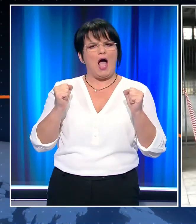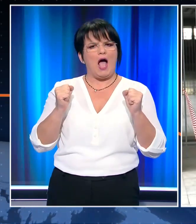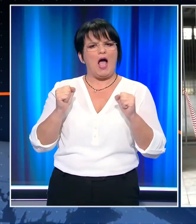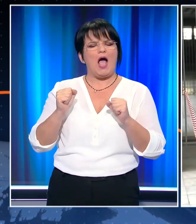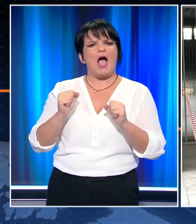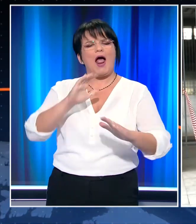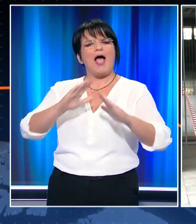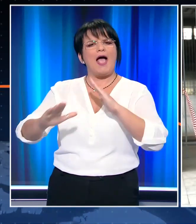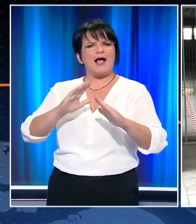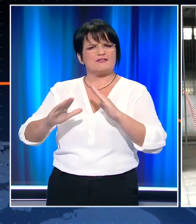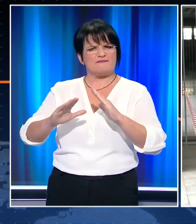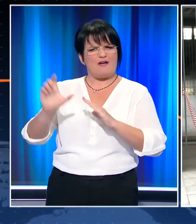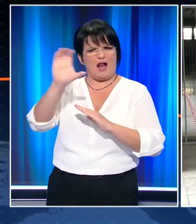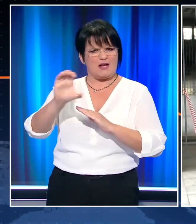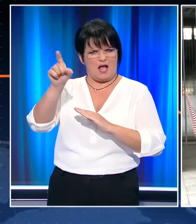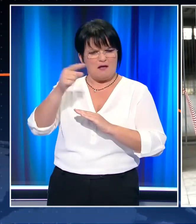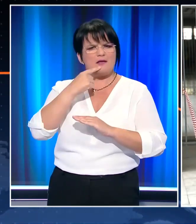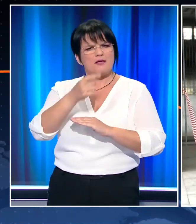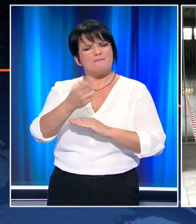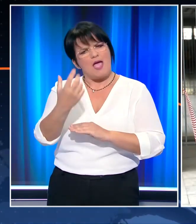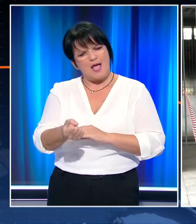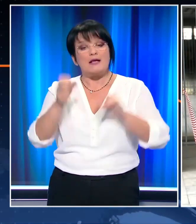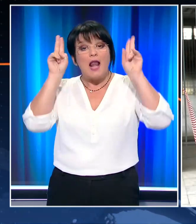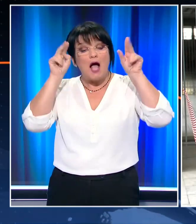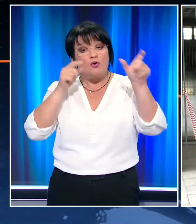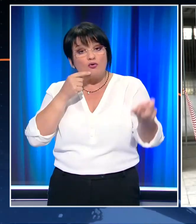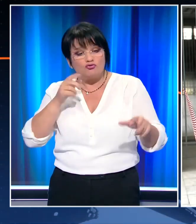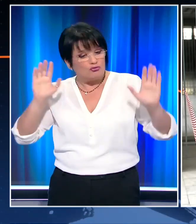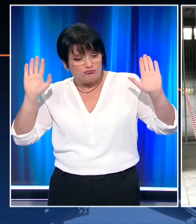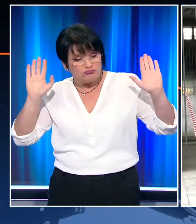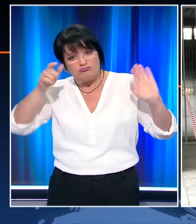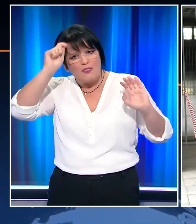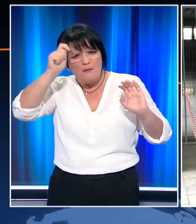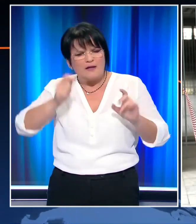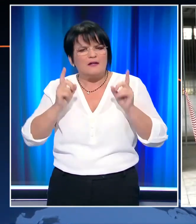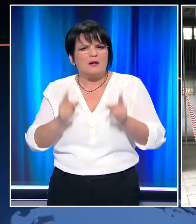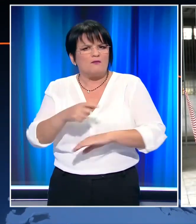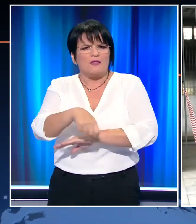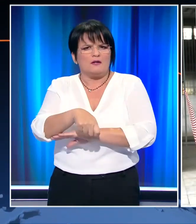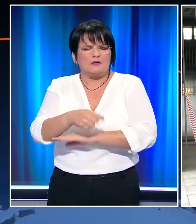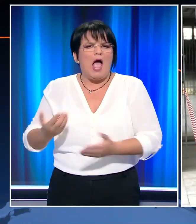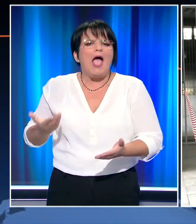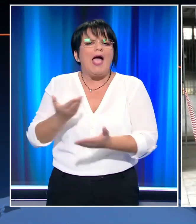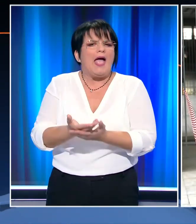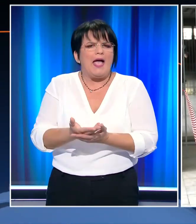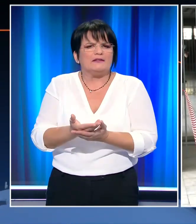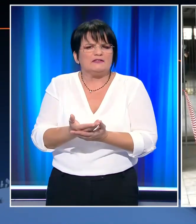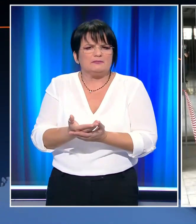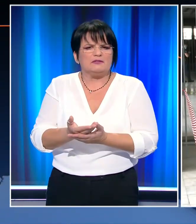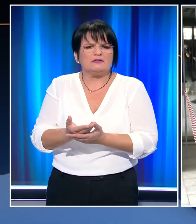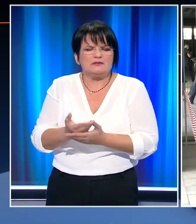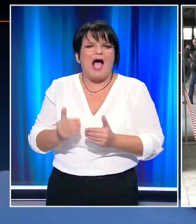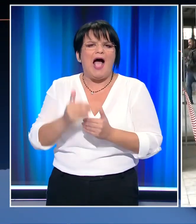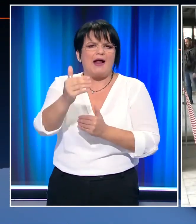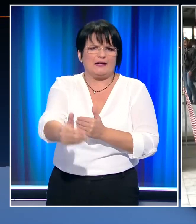ευρωασυλίας, ο Γιάννης Λαγός, ο οποίος είπε ότι δεν αναγνωρίζει το δικαστήριο και δεν θα κάνει αίτημα για χορήγηση